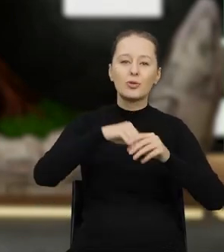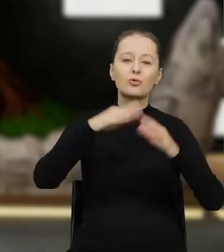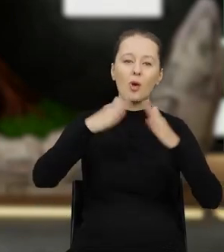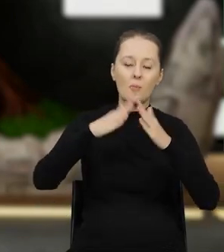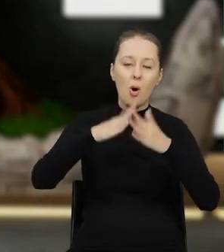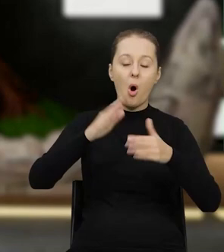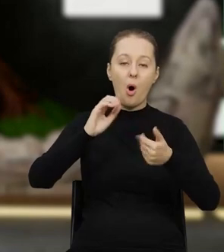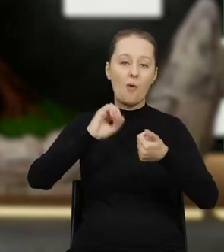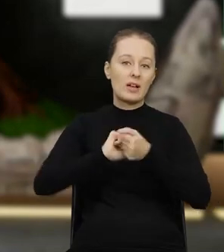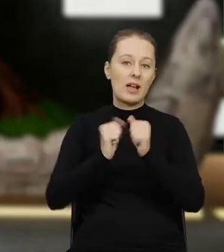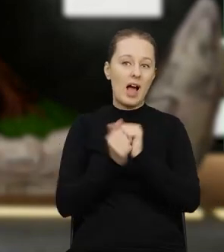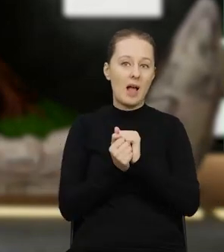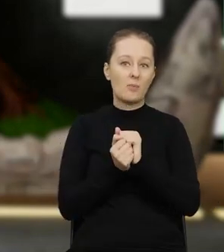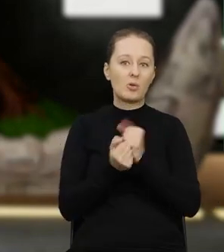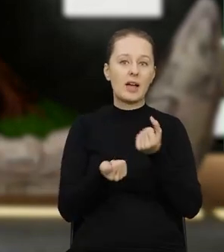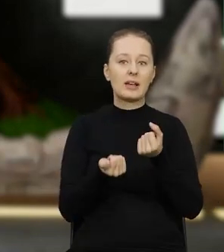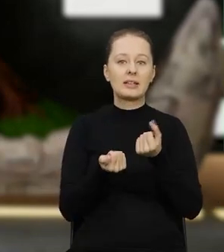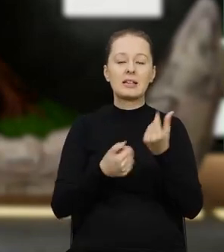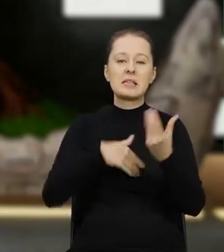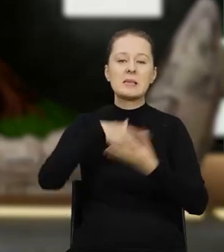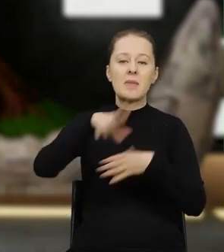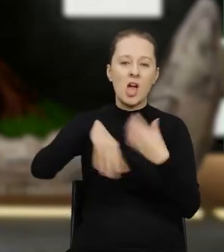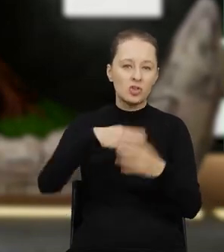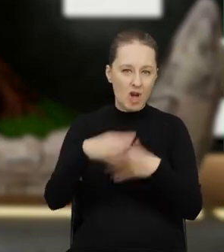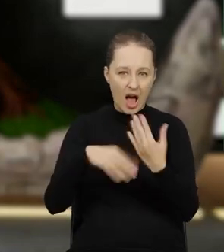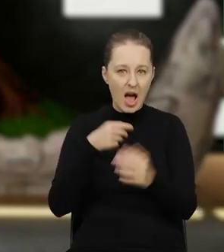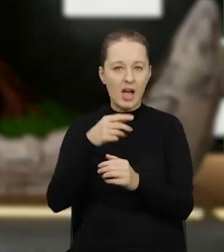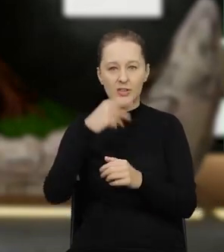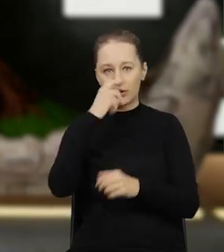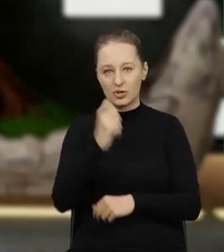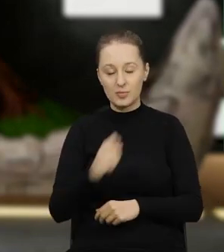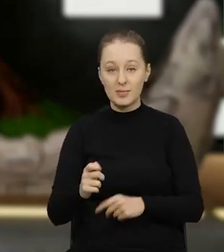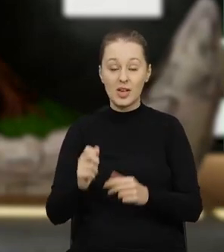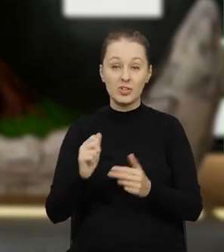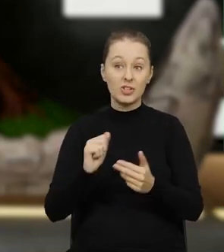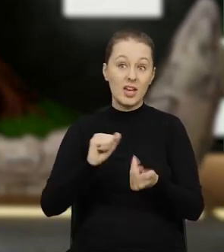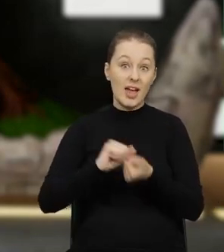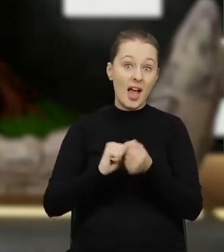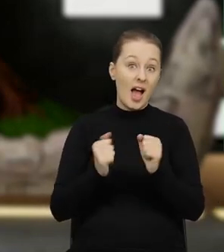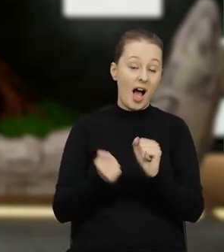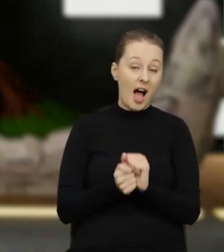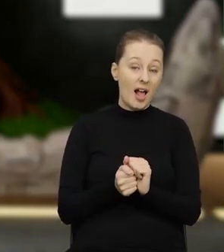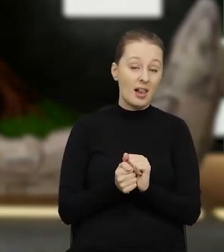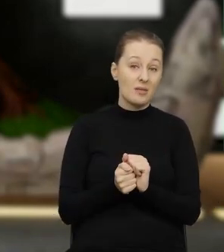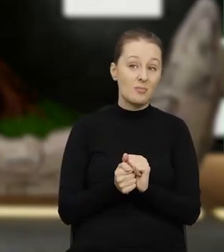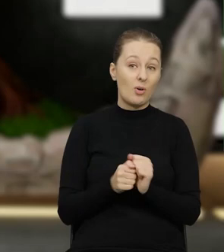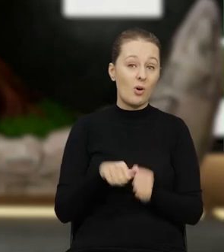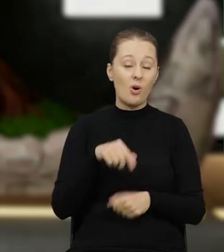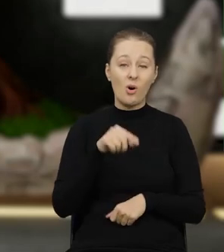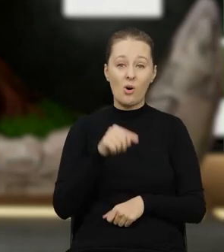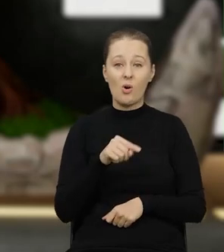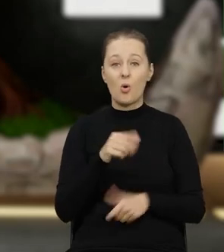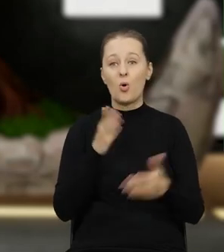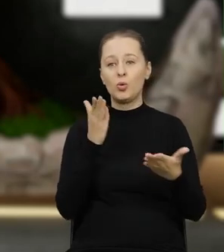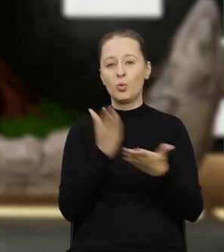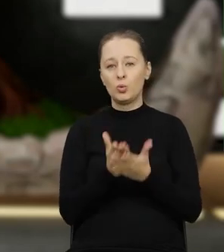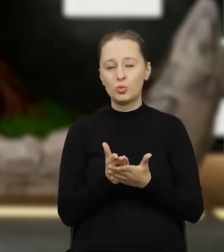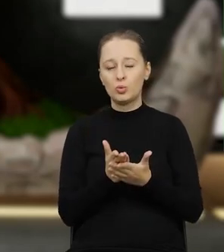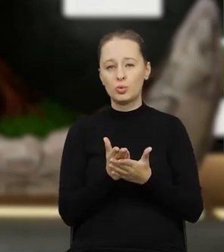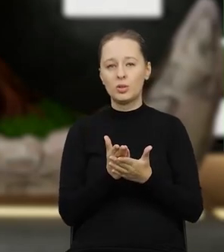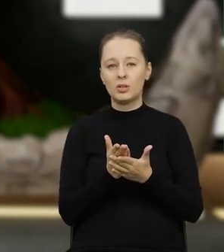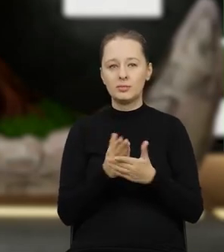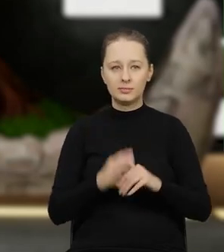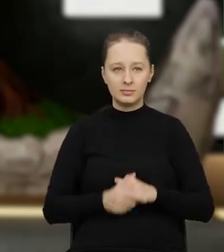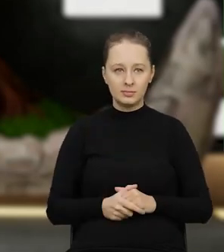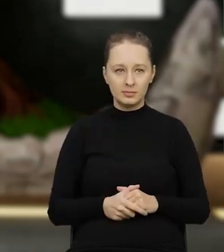ani takich odpadów typowo zmieszanych, odpadów komunalnych ani nawet takich, które zostały już jakoś